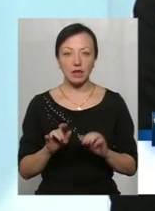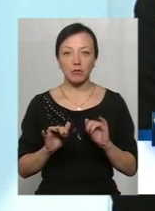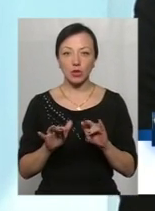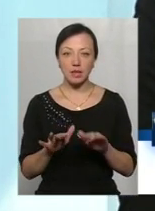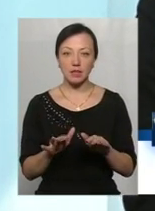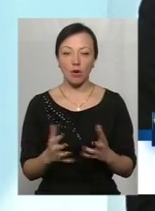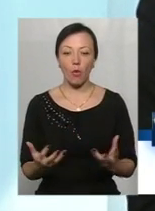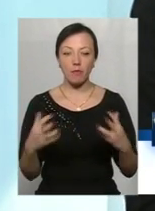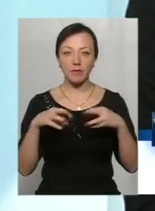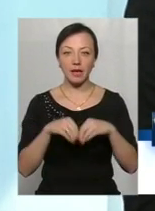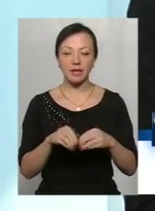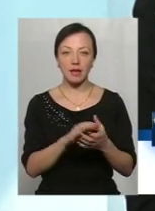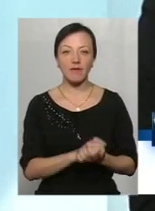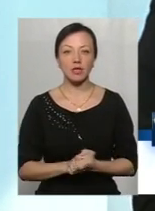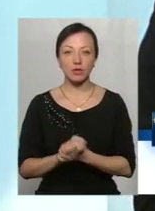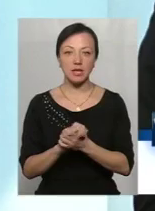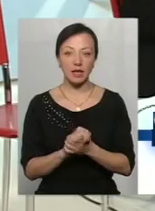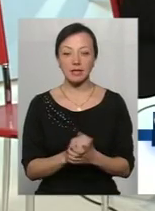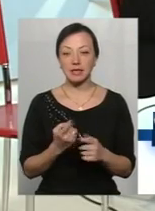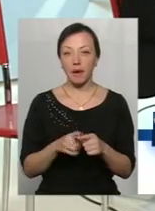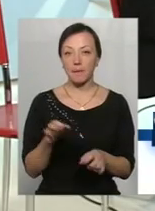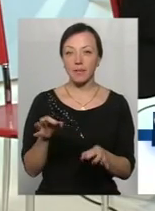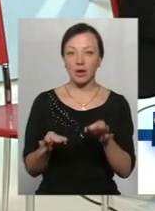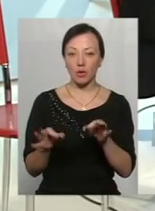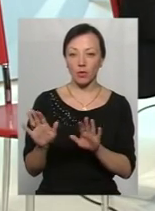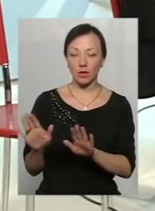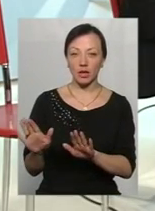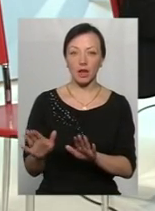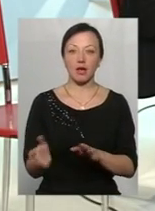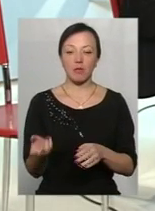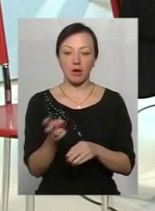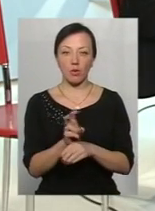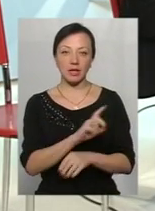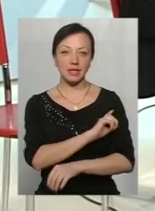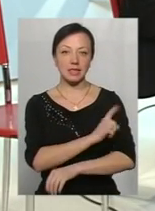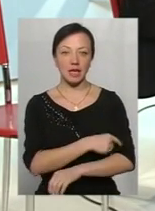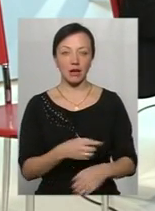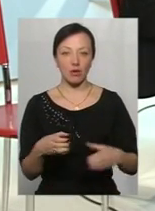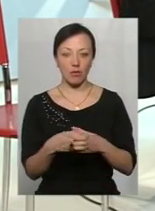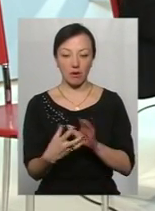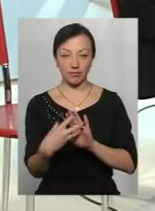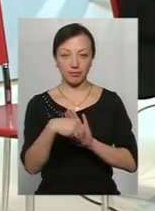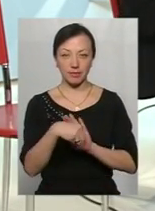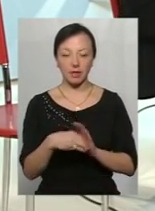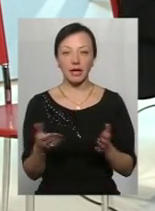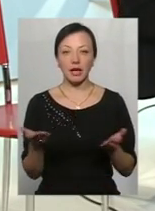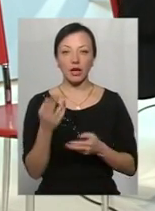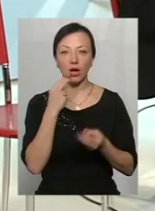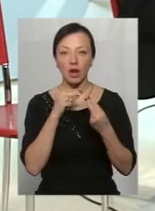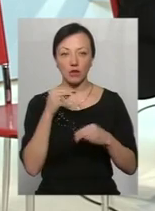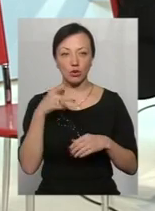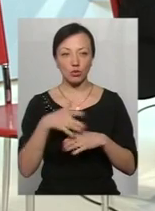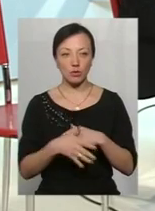об'єднання в асоціацію природній, то до нас приходять сильні громади, які краще